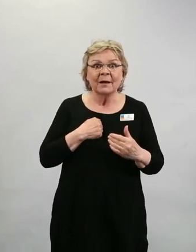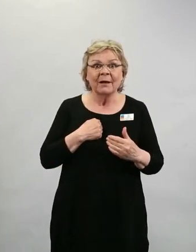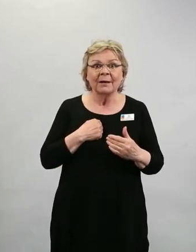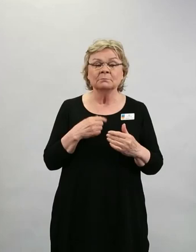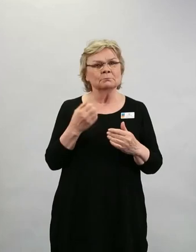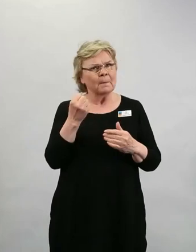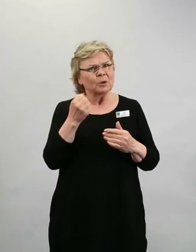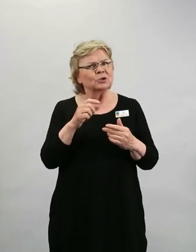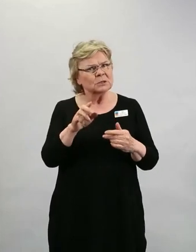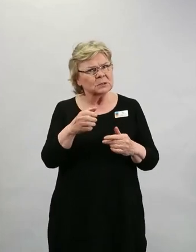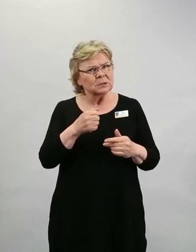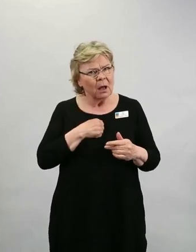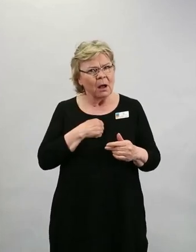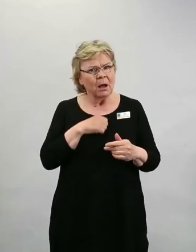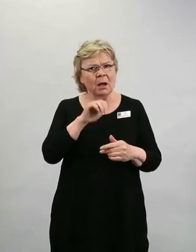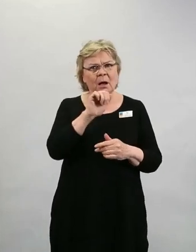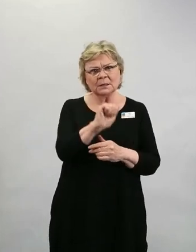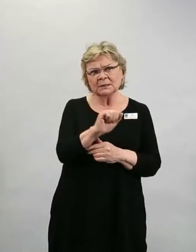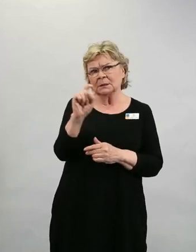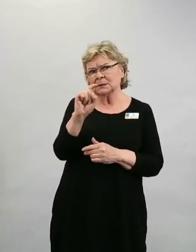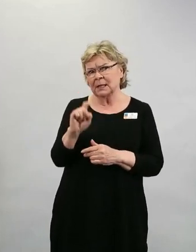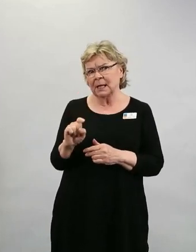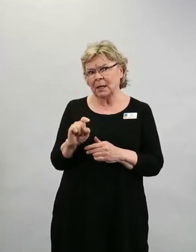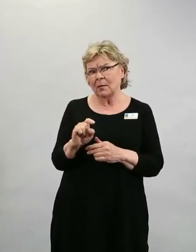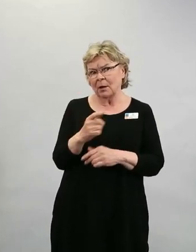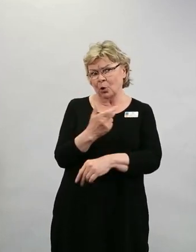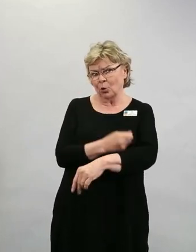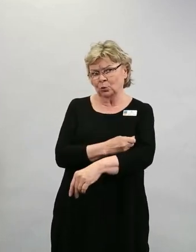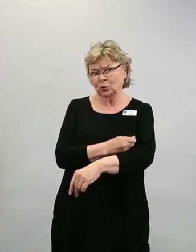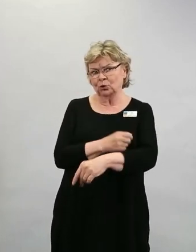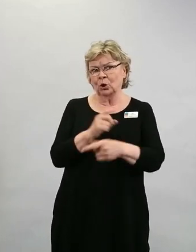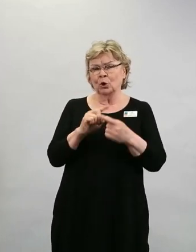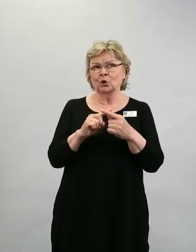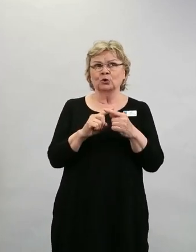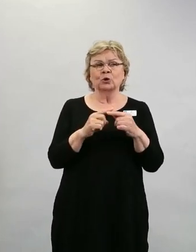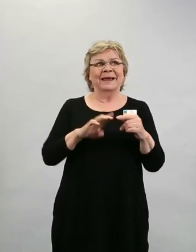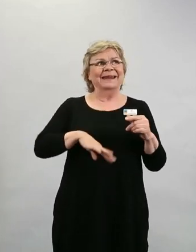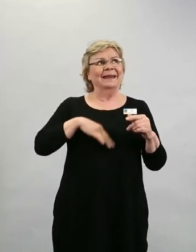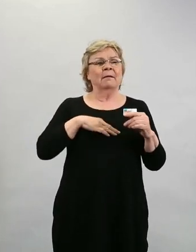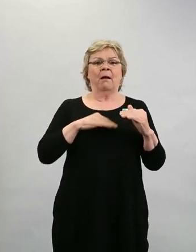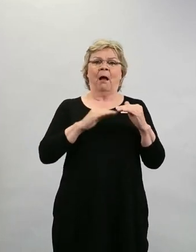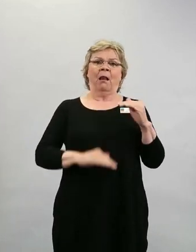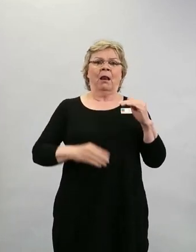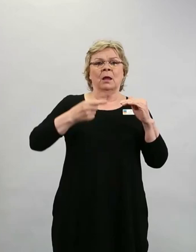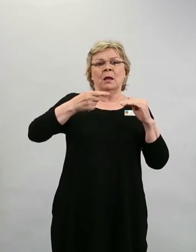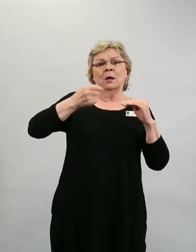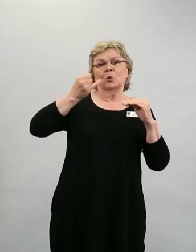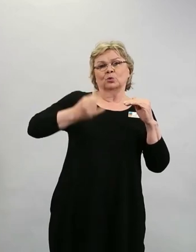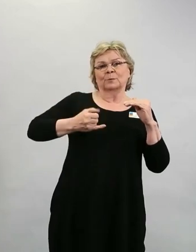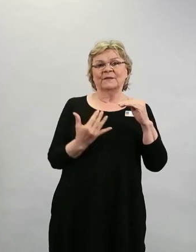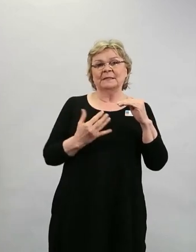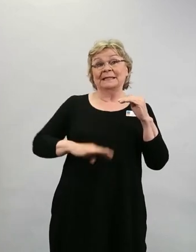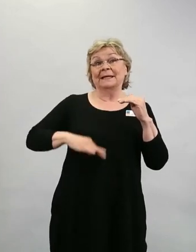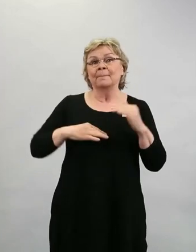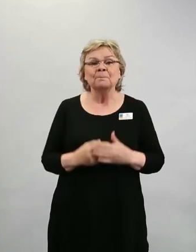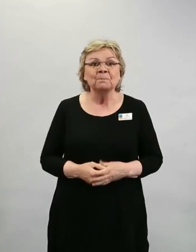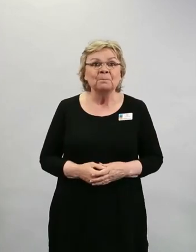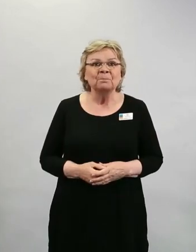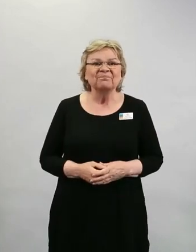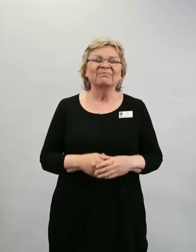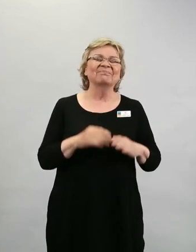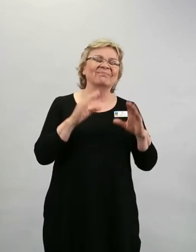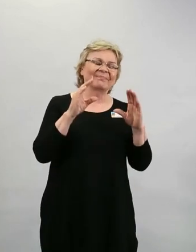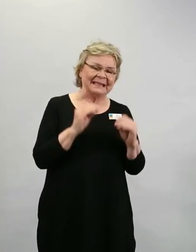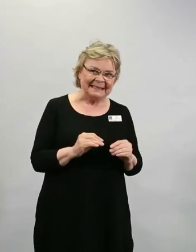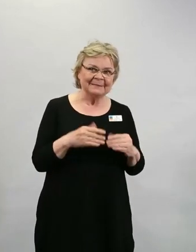AstraZenecan rokotetta, jos on alle 65-vuotias, jos sen haluaa? Nämä ovat juuri niitä asioita,